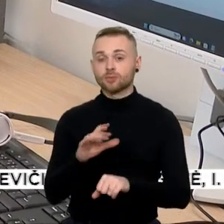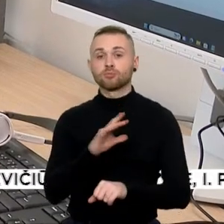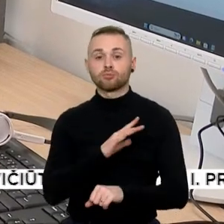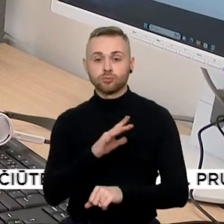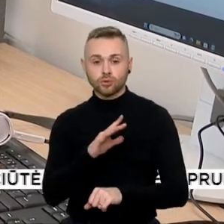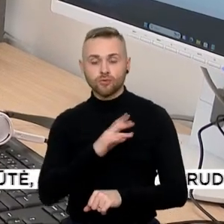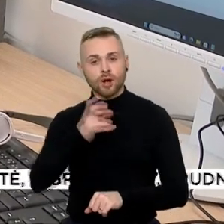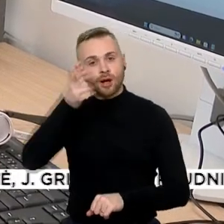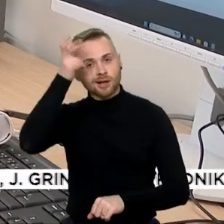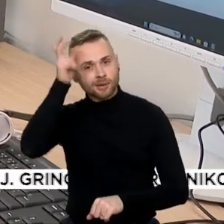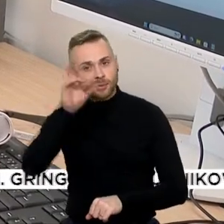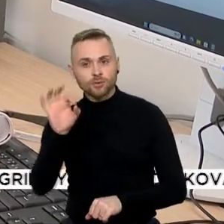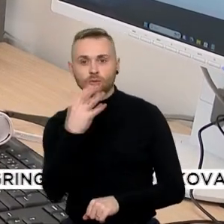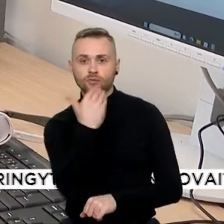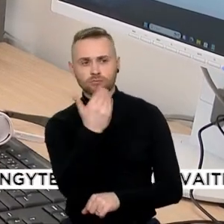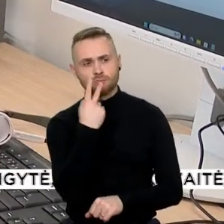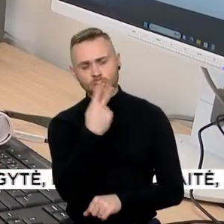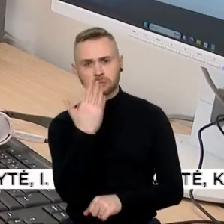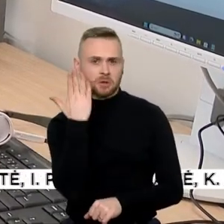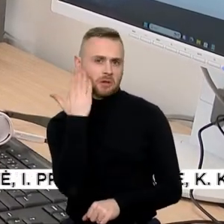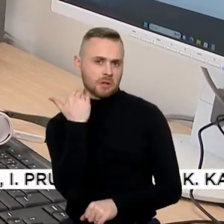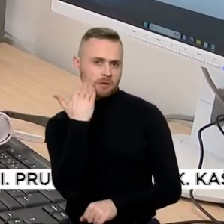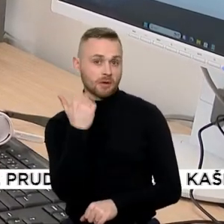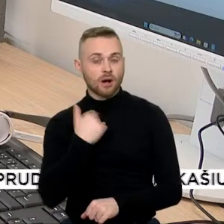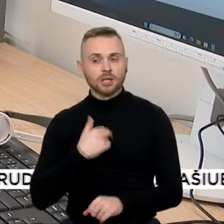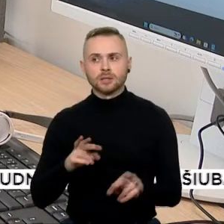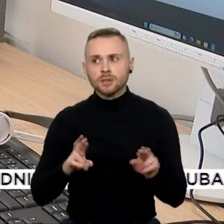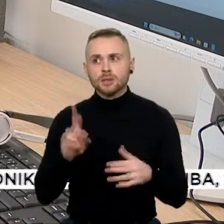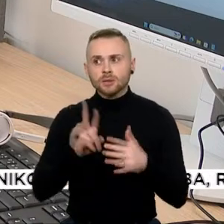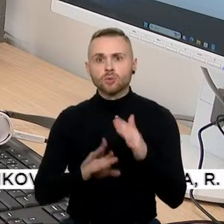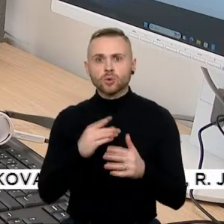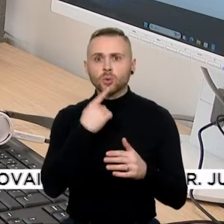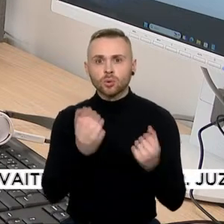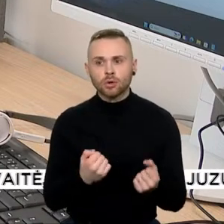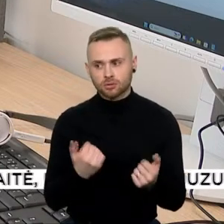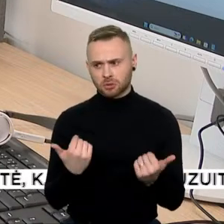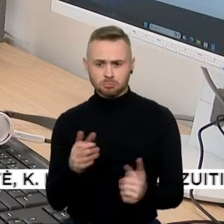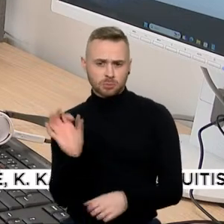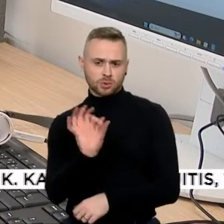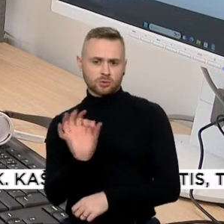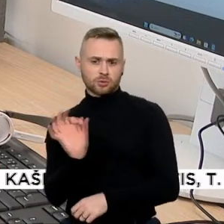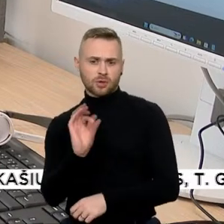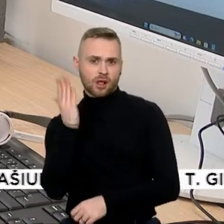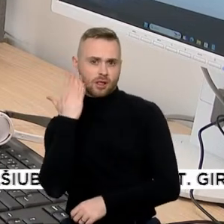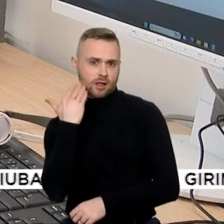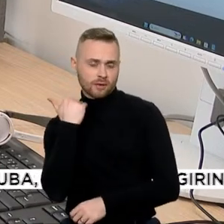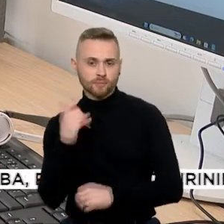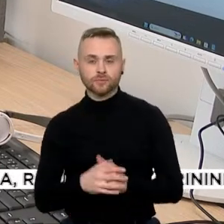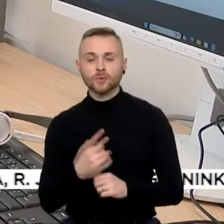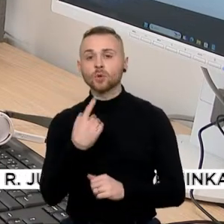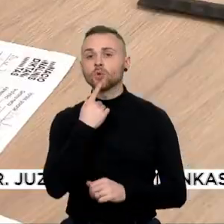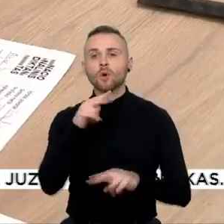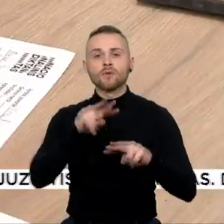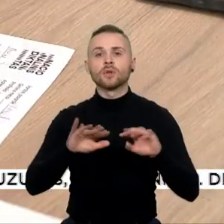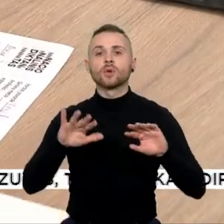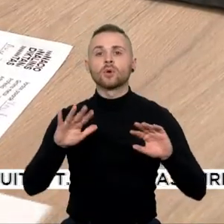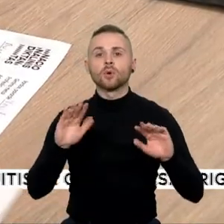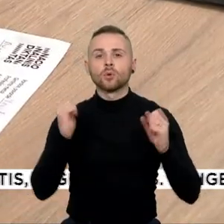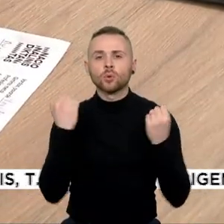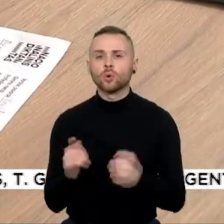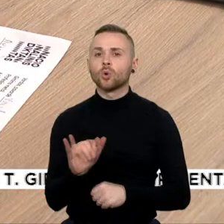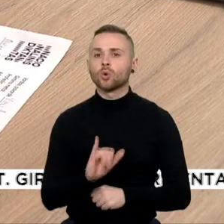gramatikos pusės gana lengva. Aš net tikėjusi, kad bus sunkiau. O sunkesnis vietos, tai turbūt skiryboj buvo.